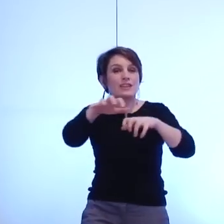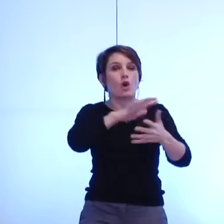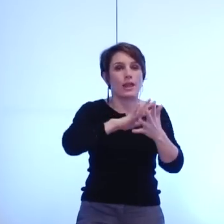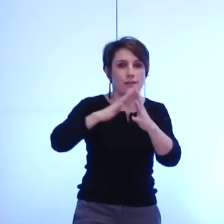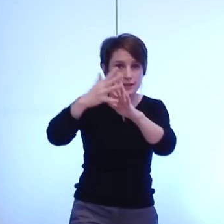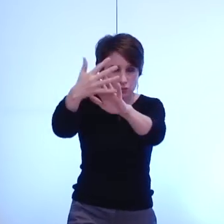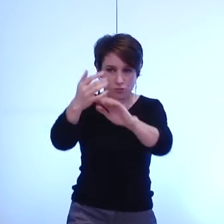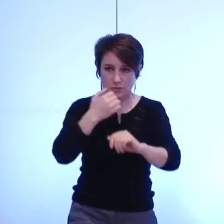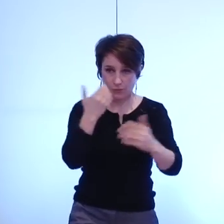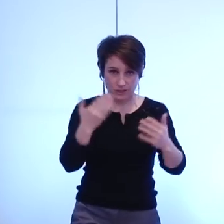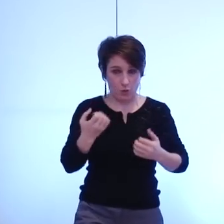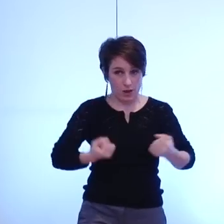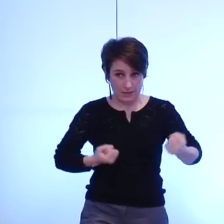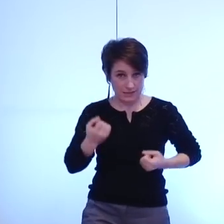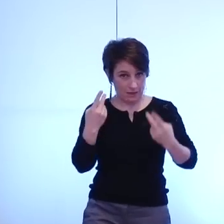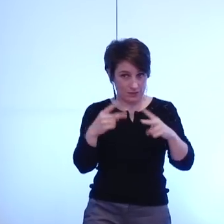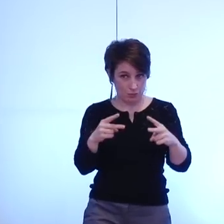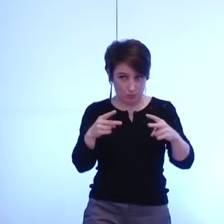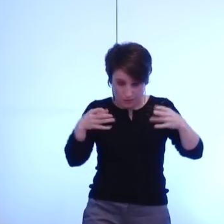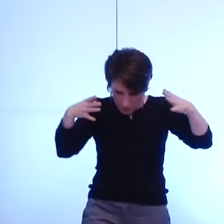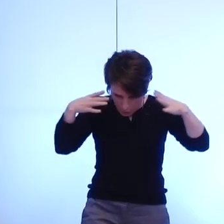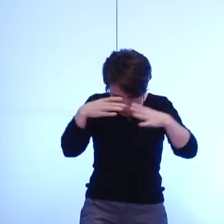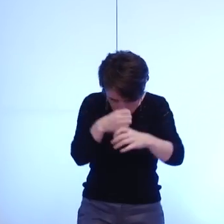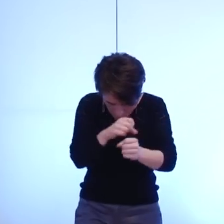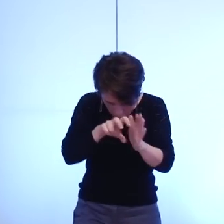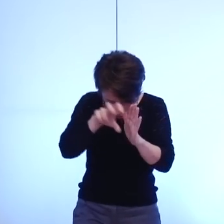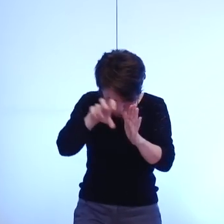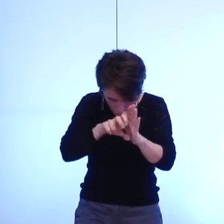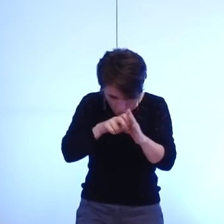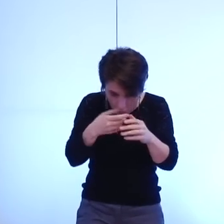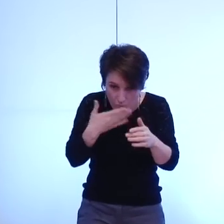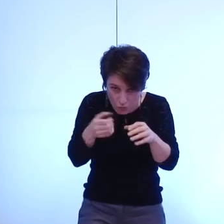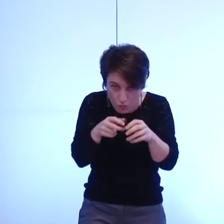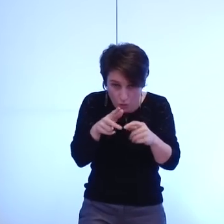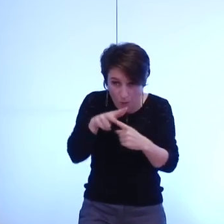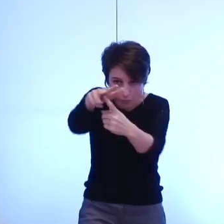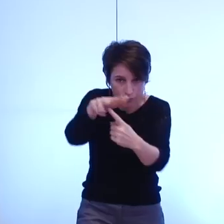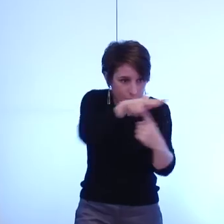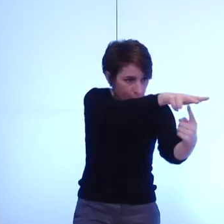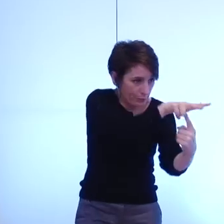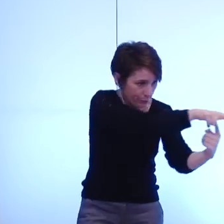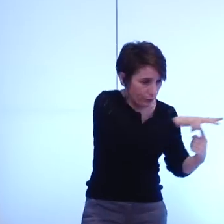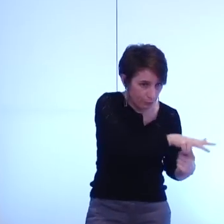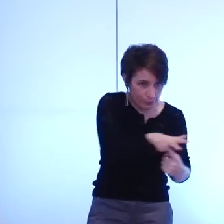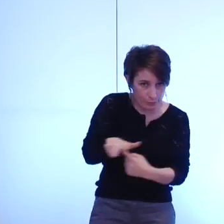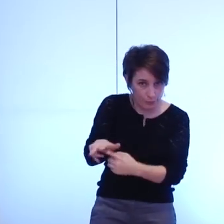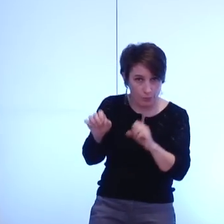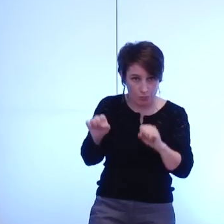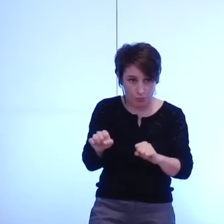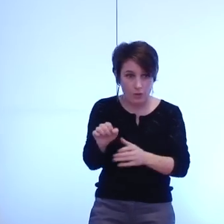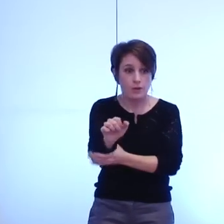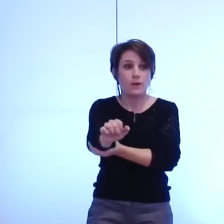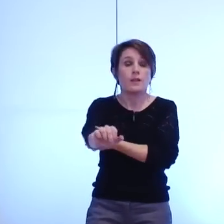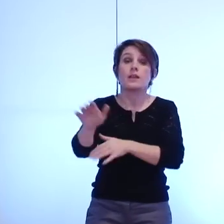ancrage des services demain de l'intercommunalité au plus près mais ça signifie aussi un certain nombre d'outils